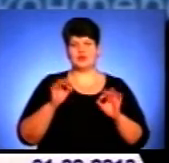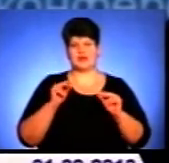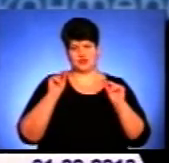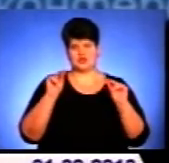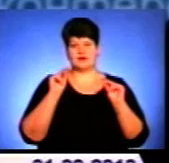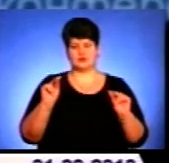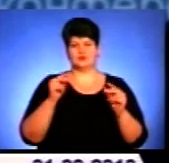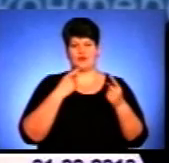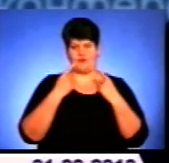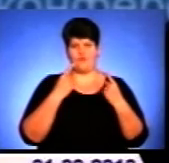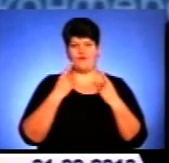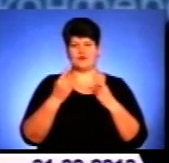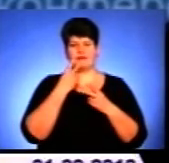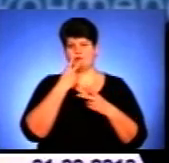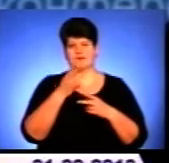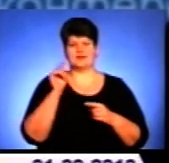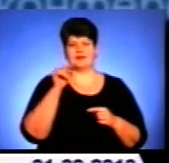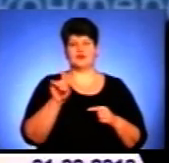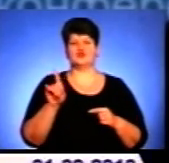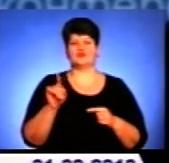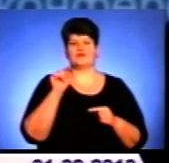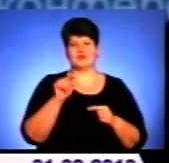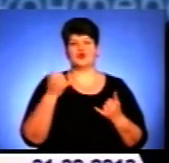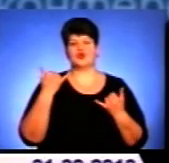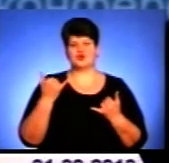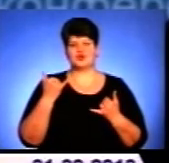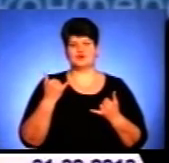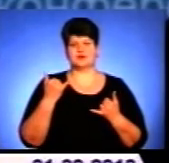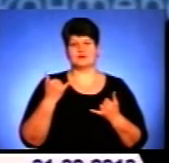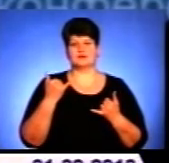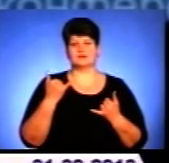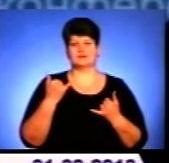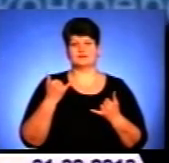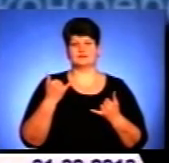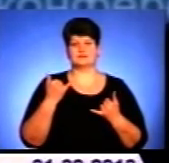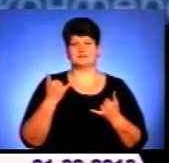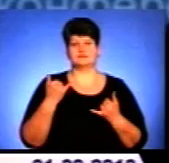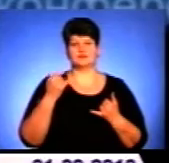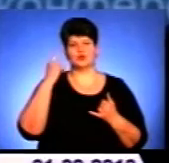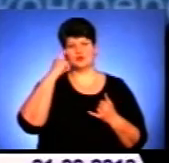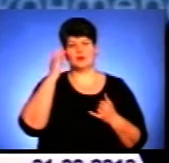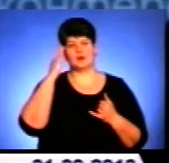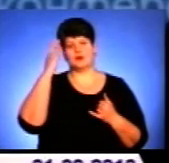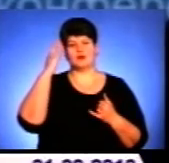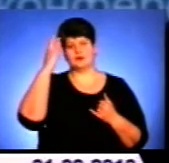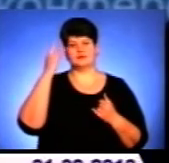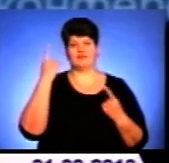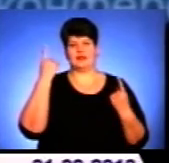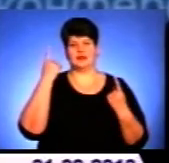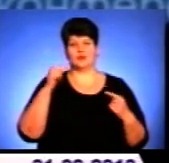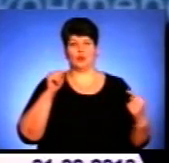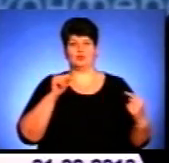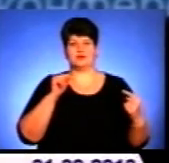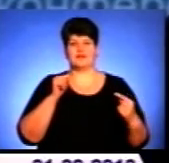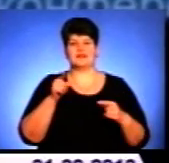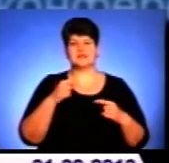дивлячись на те, що він там сьогодні відображає себе великого опозиціонера, і